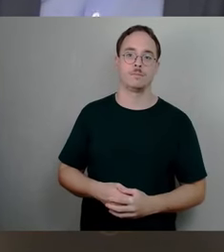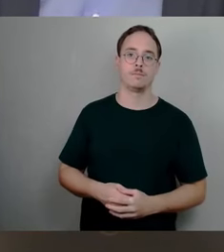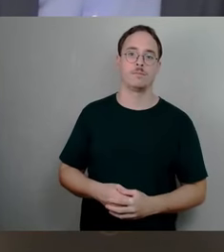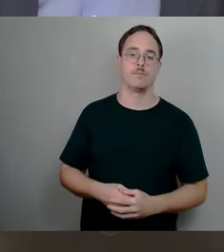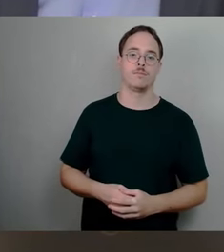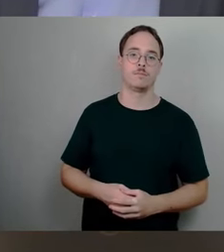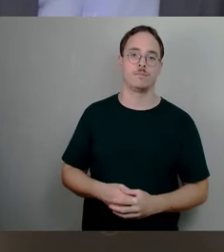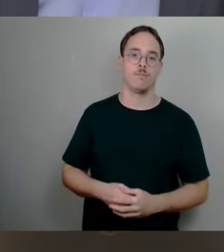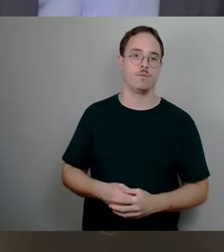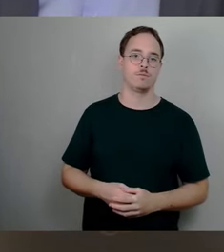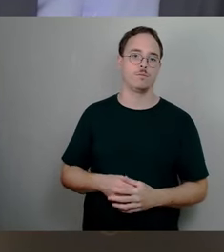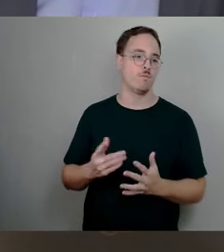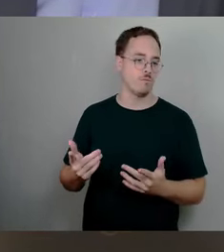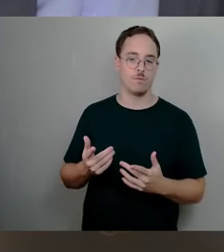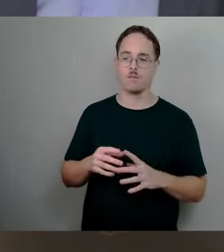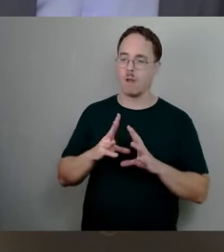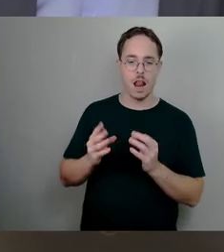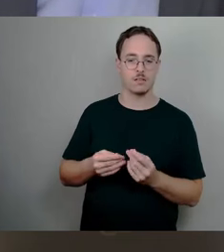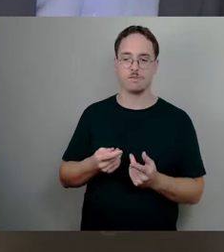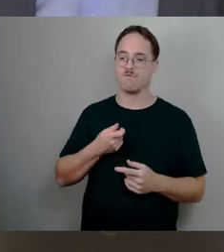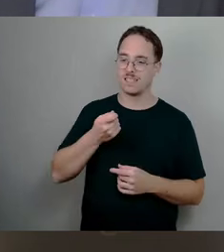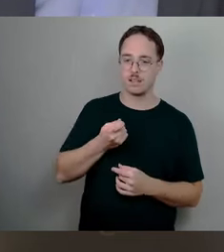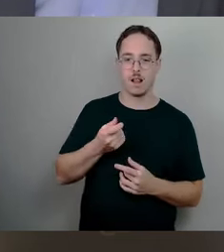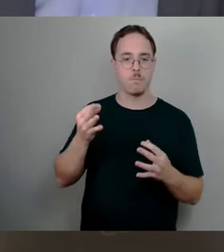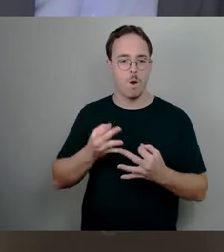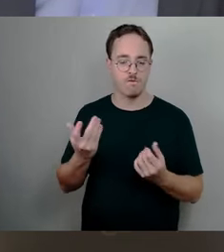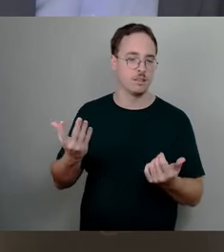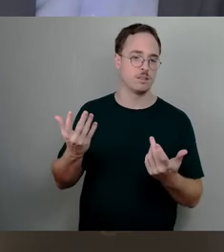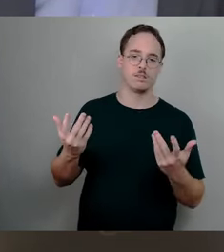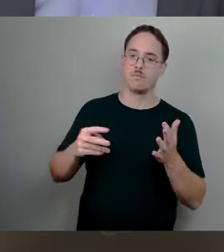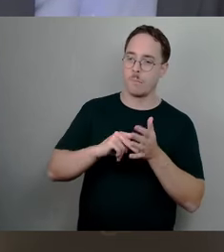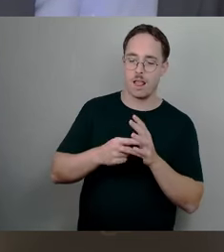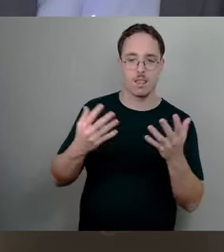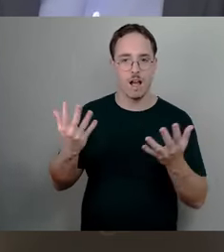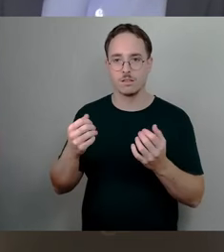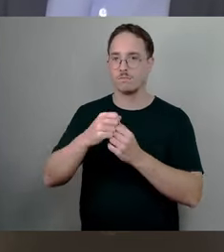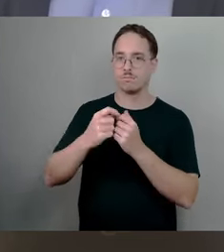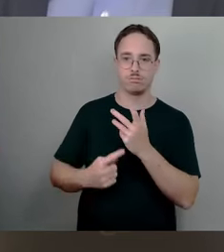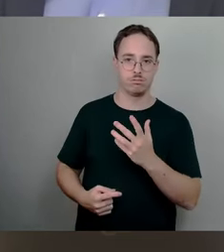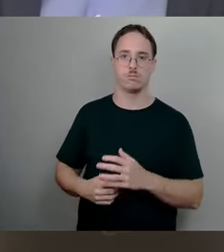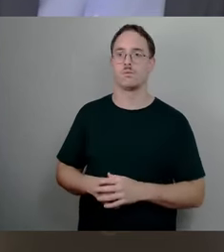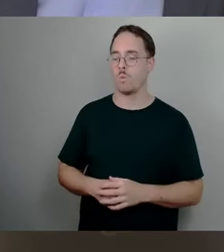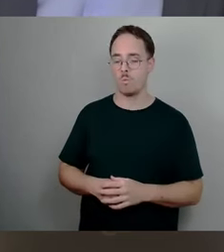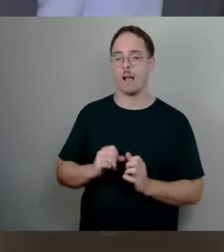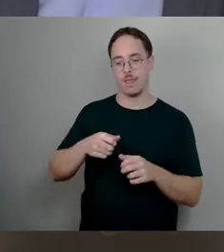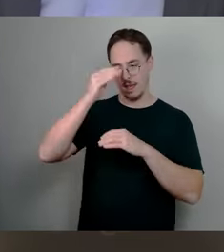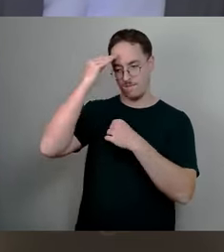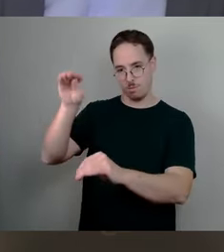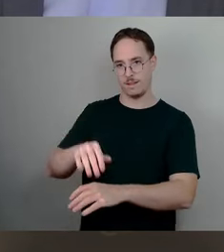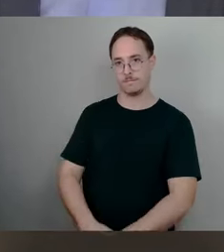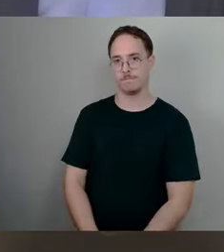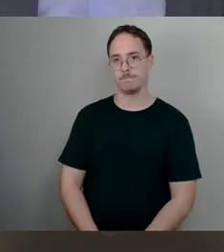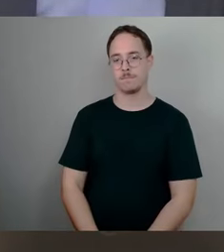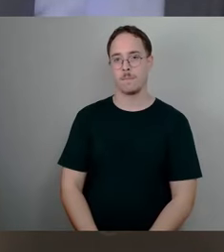Notwendigkeiten, der planerischen Notwendigkeiten und des weiteren Abfolger Sie dann informieren können. Ganz